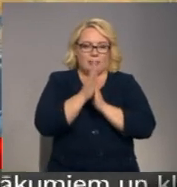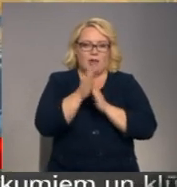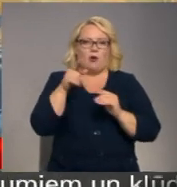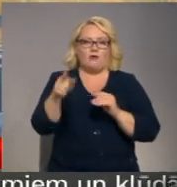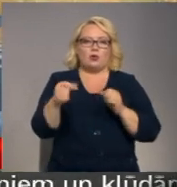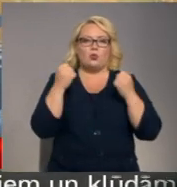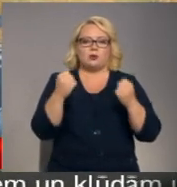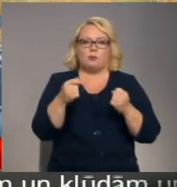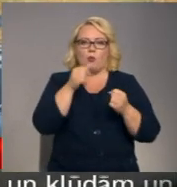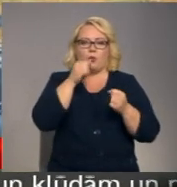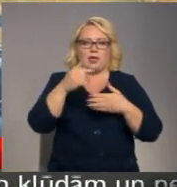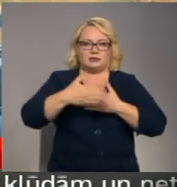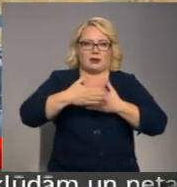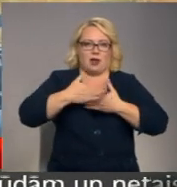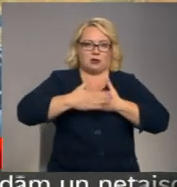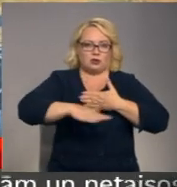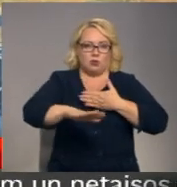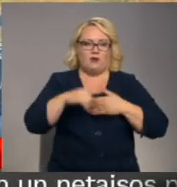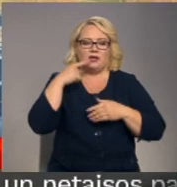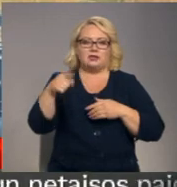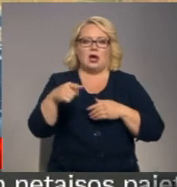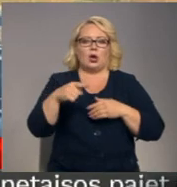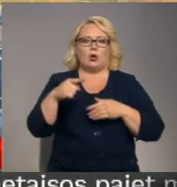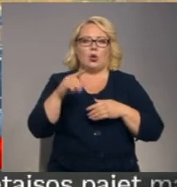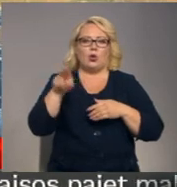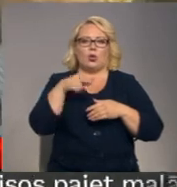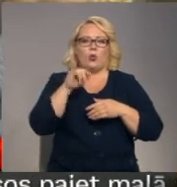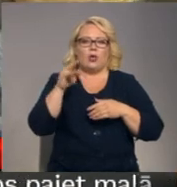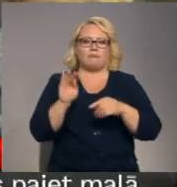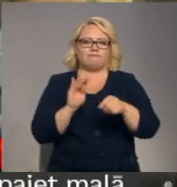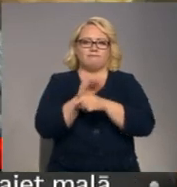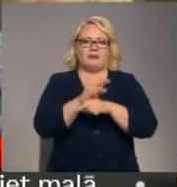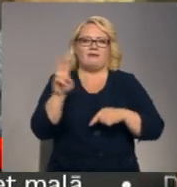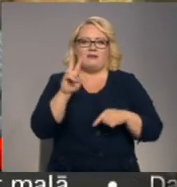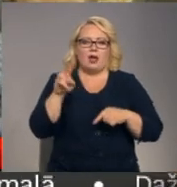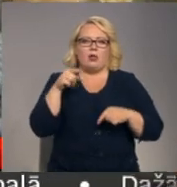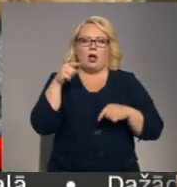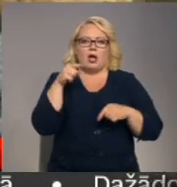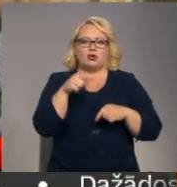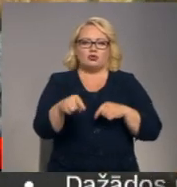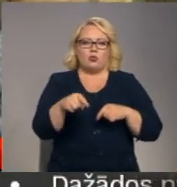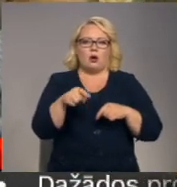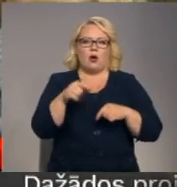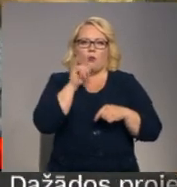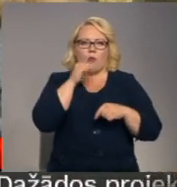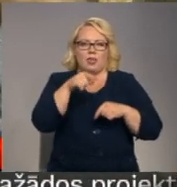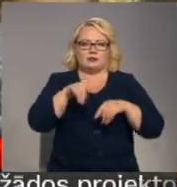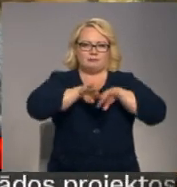lūpas krastu. Duņām tiek pievienot klāt speciālu viela, flokulants, kas šo te duņu atdala no